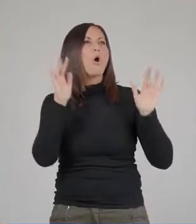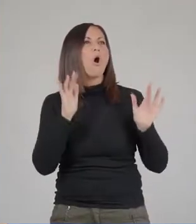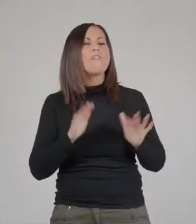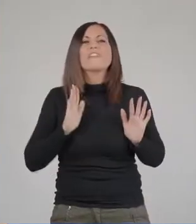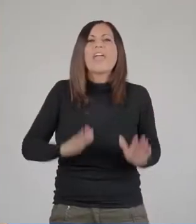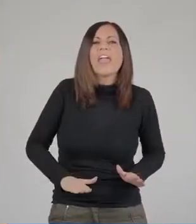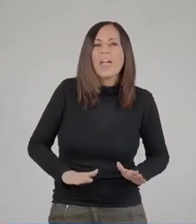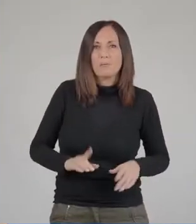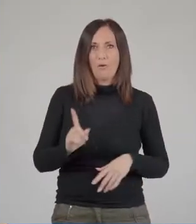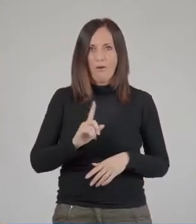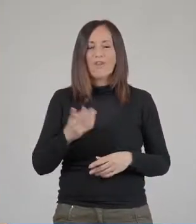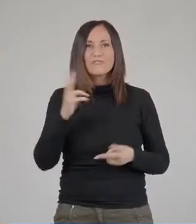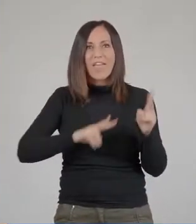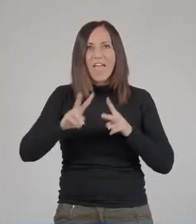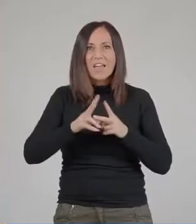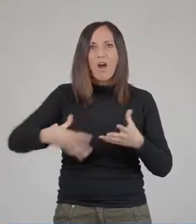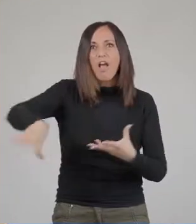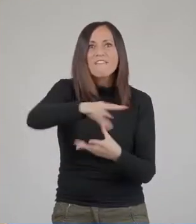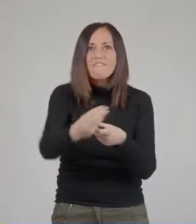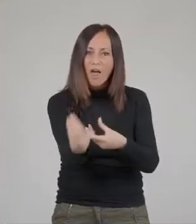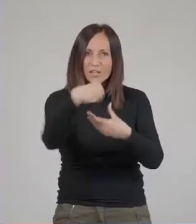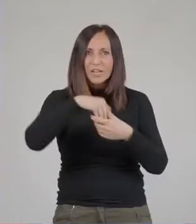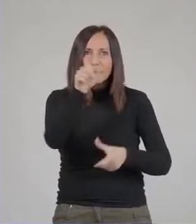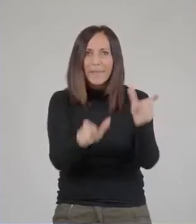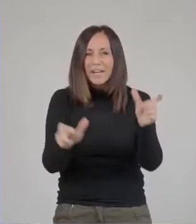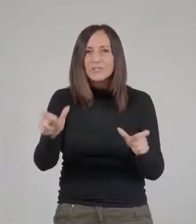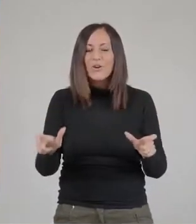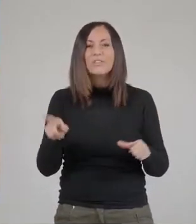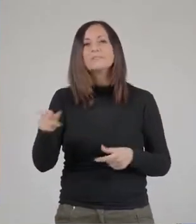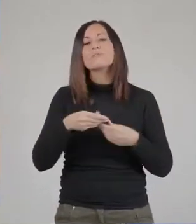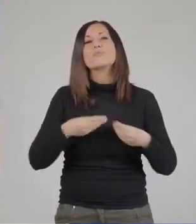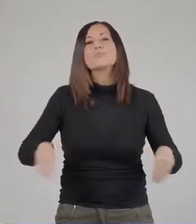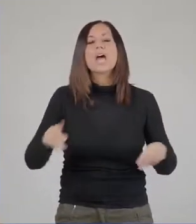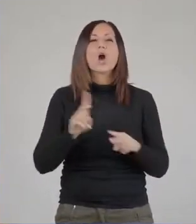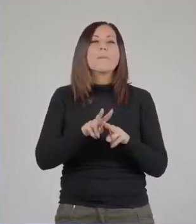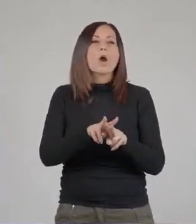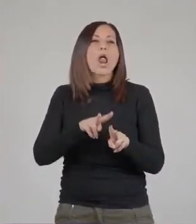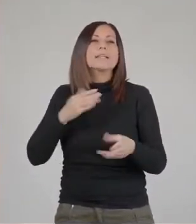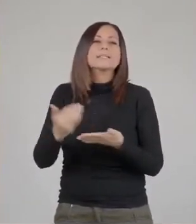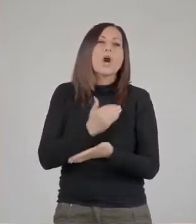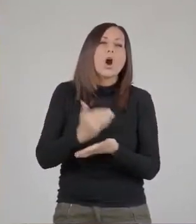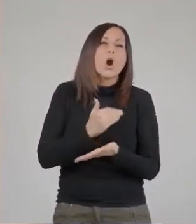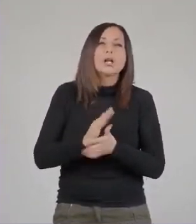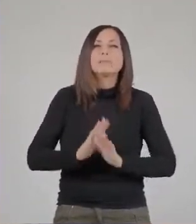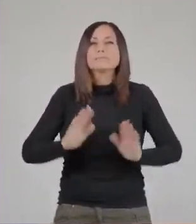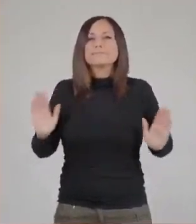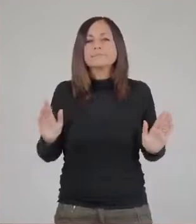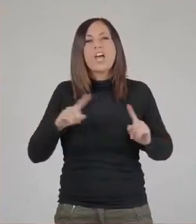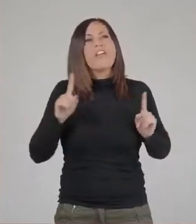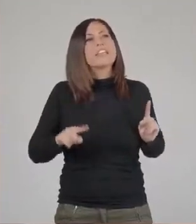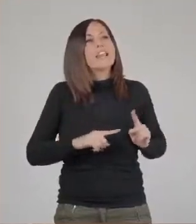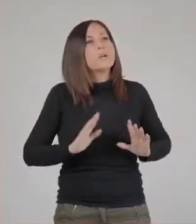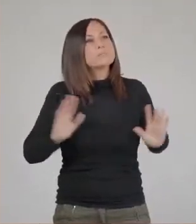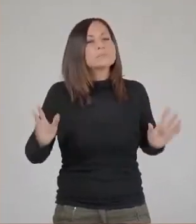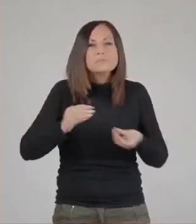polveroso, e al tempo stesso per coinvolgere maggiormente le persone. Il museo non è solo collezioni espositive, quelle che si possono vedere nelle